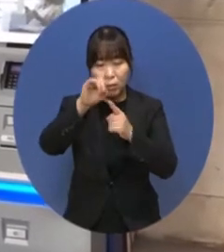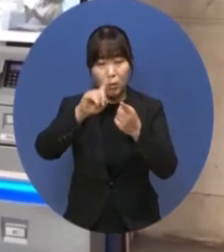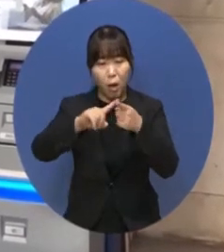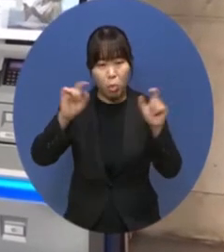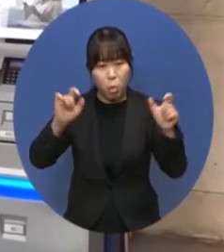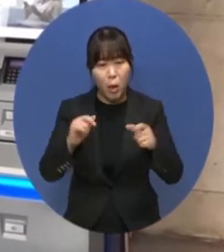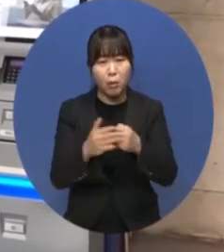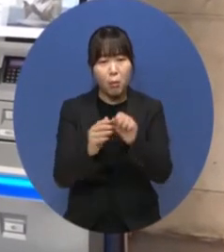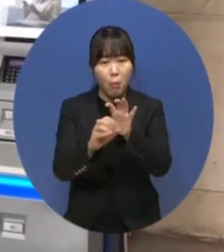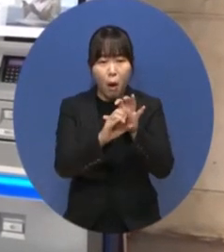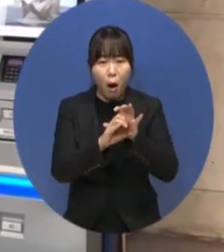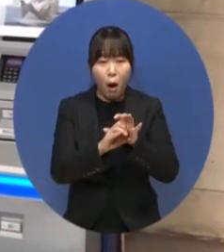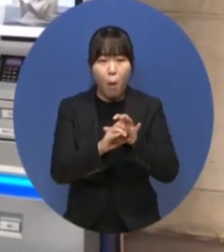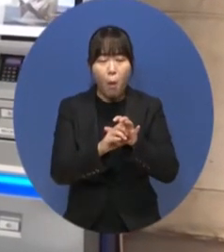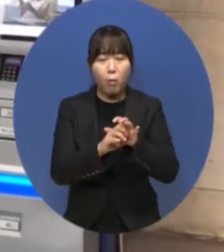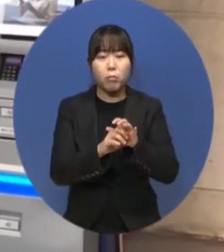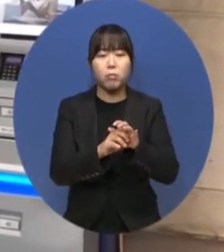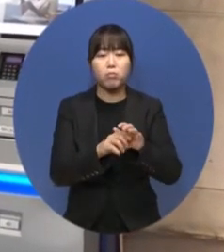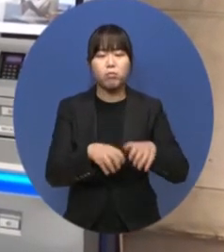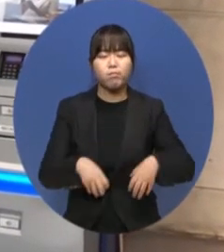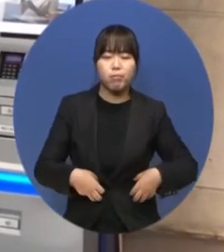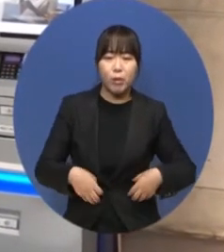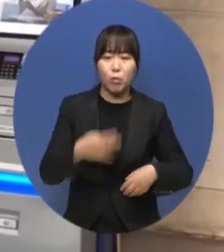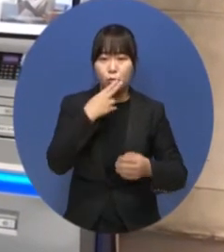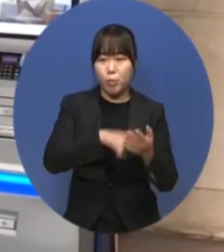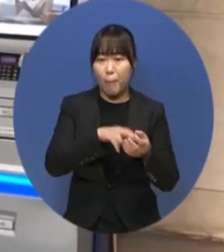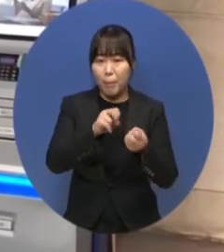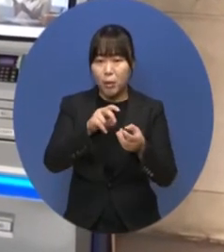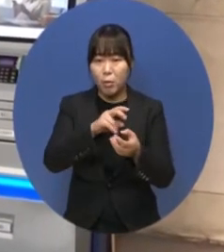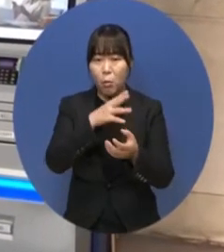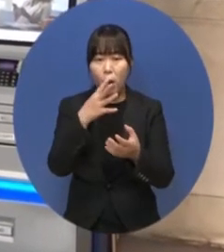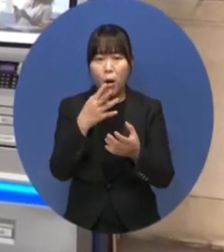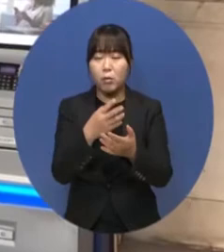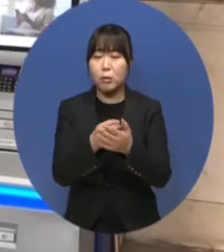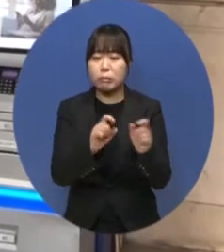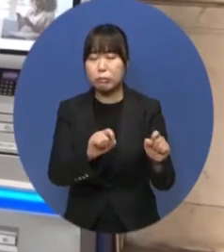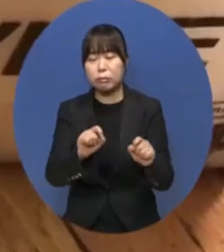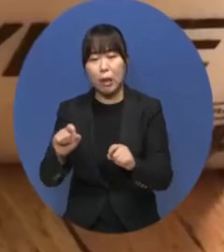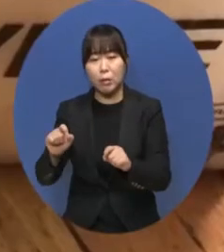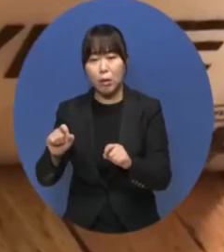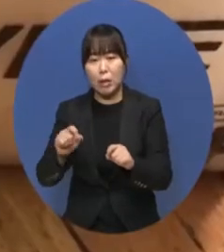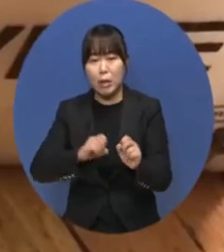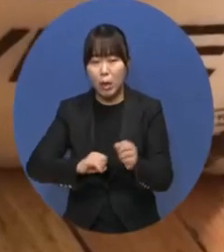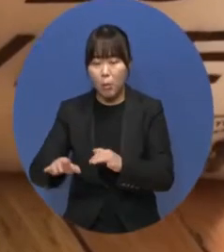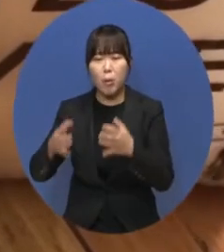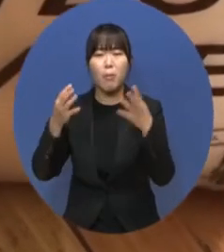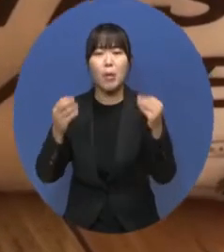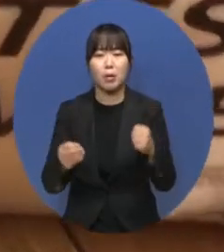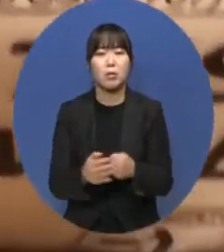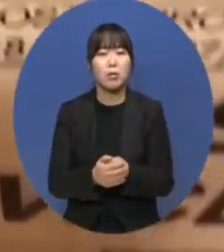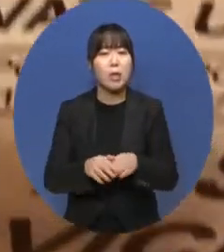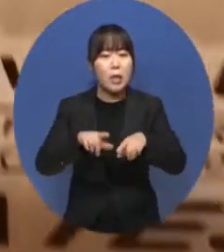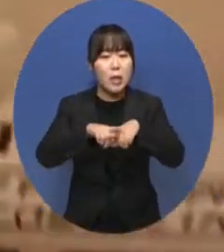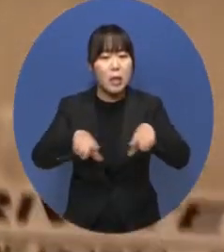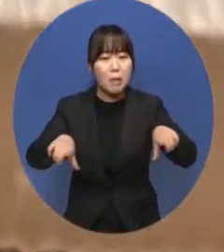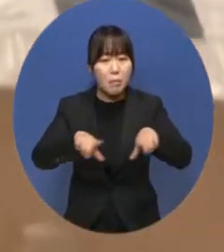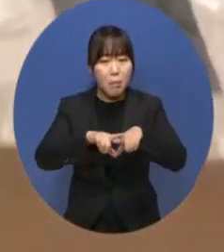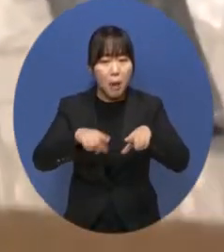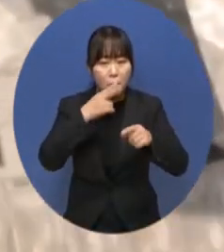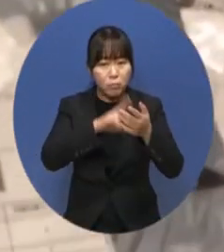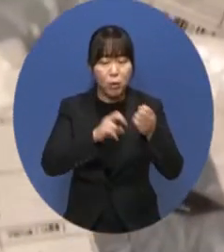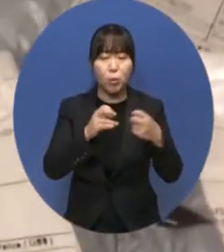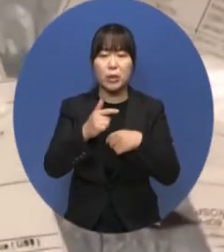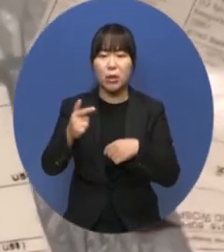주춤했던 우편배달이 더 지연되거나 아예 분실되는 경우가 늘어나고 있습니다. 일반 우편물은 물론